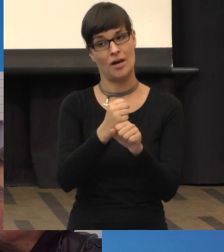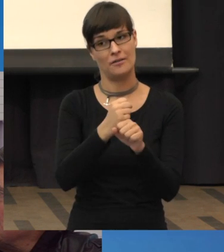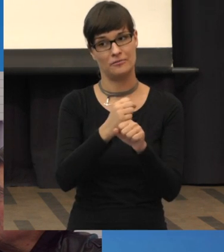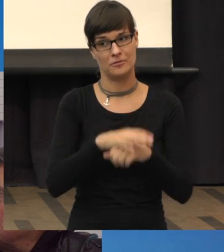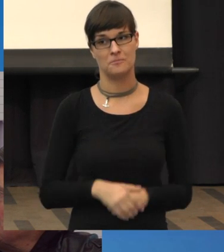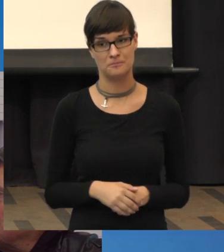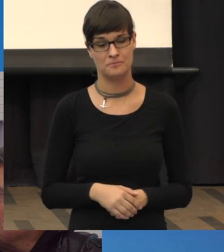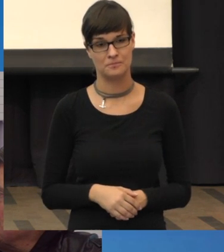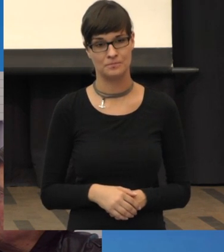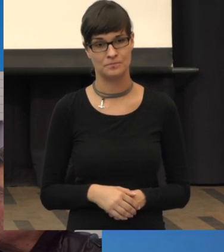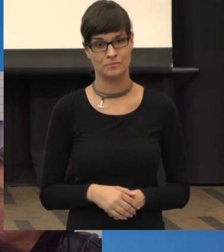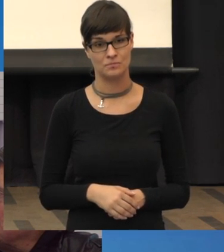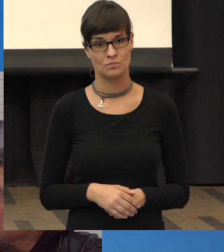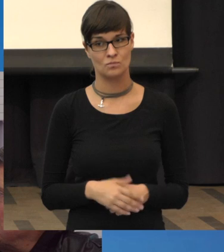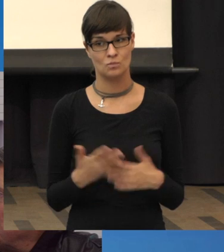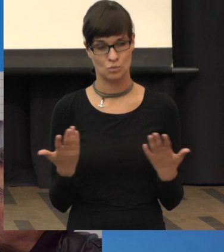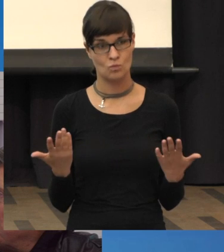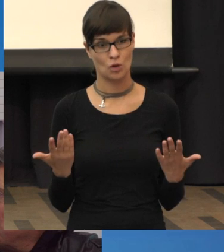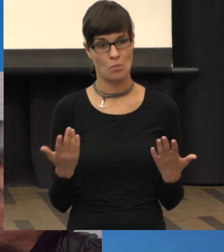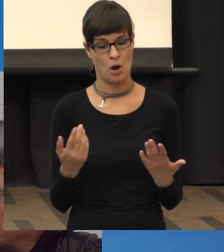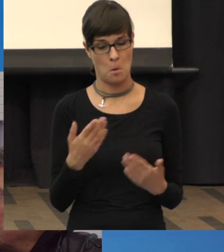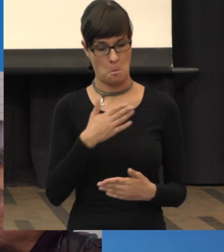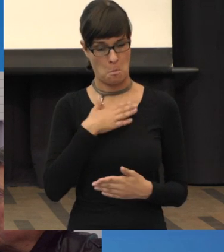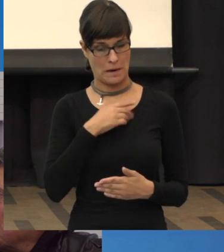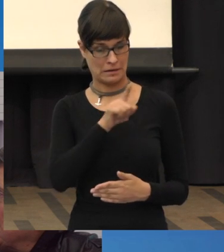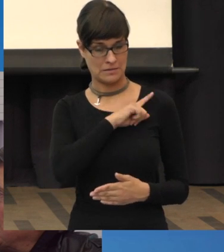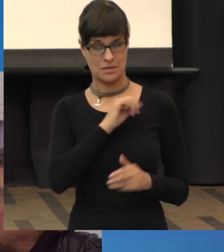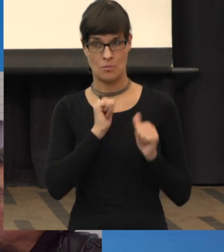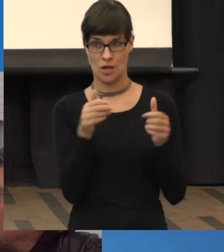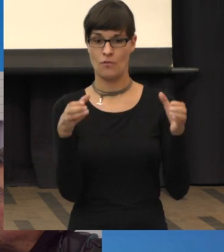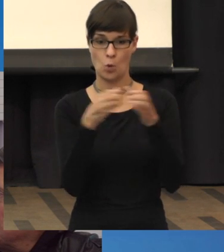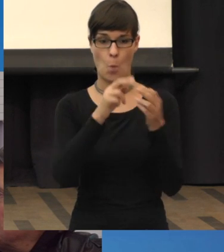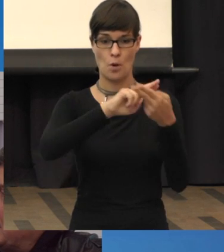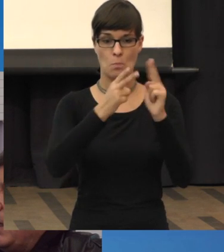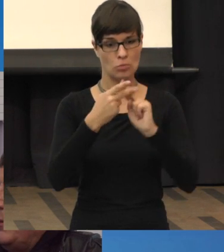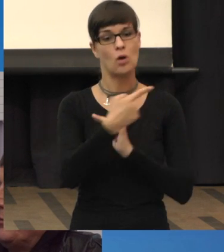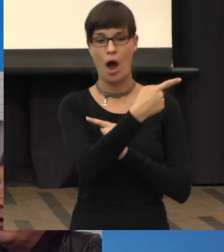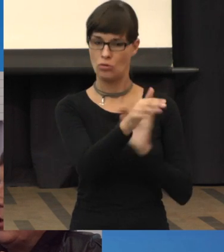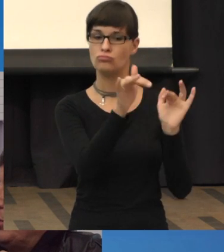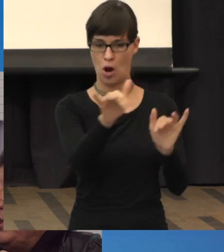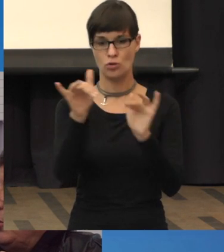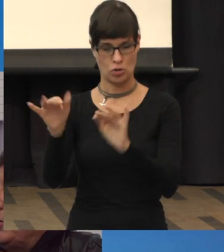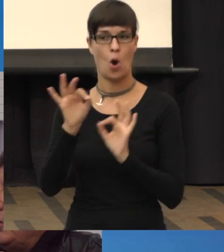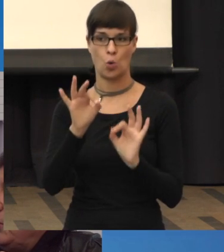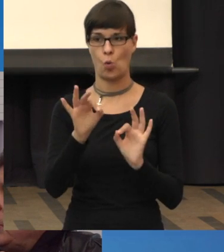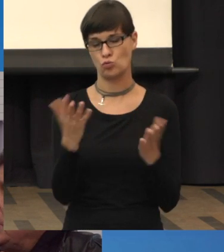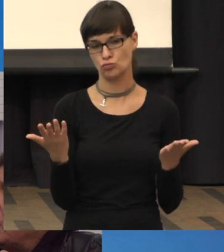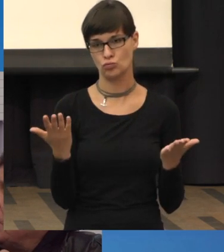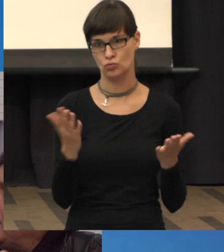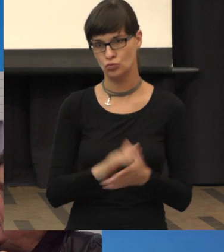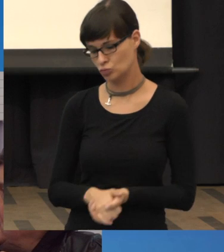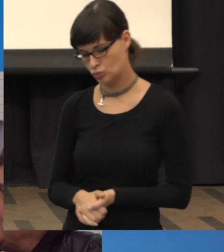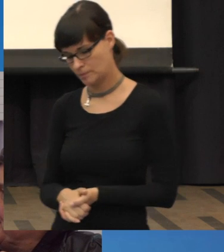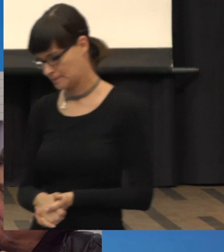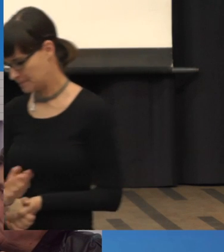Ja, in der Regel sind unsere Mitglieder gut ausgestattet. Ich glaube, die Leute, die zu Ihnen